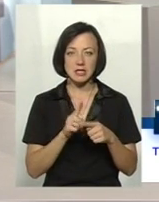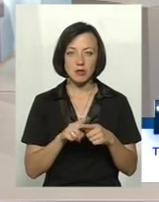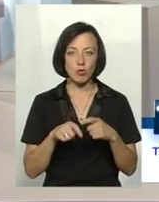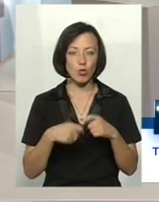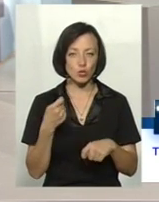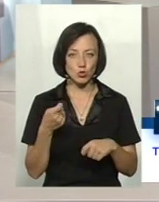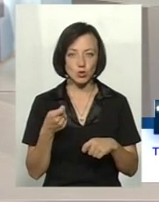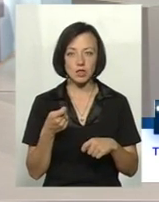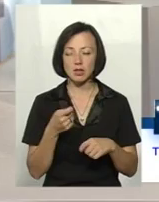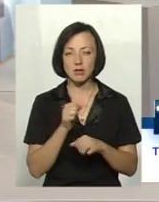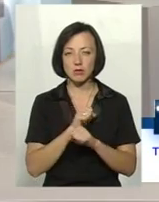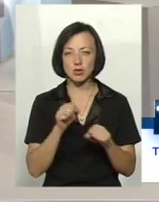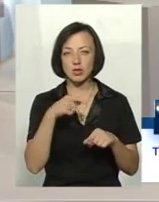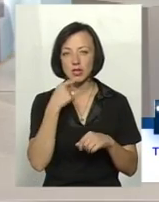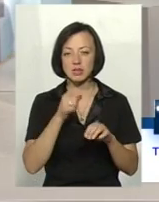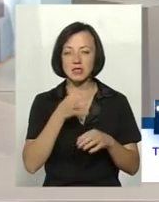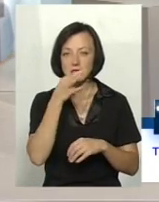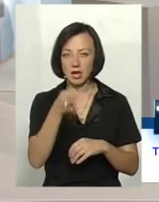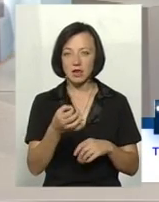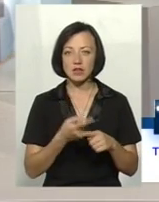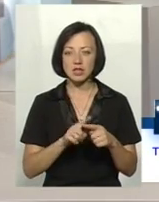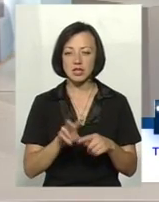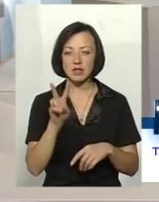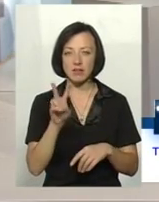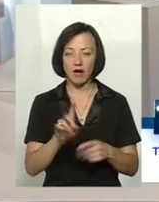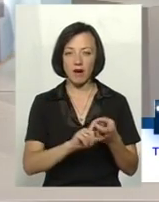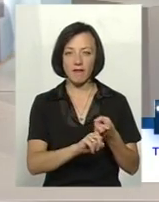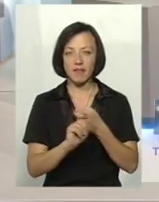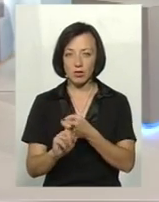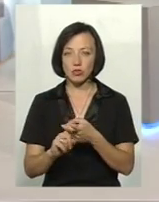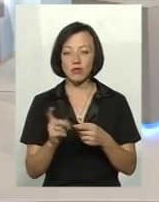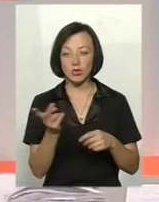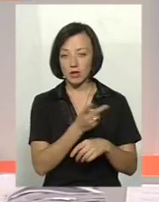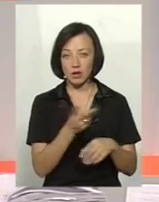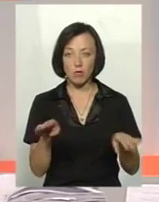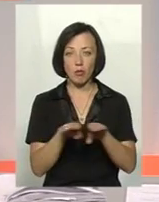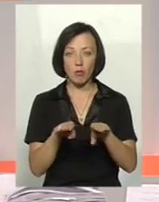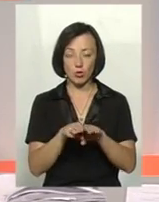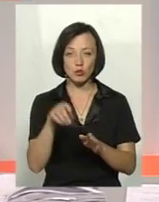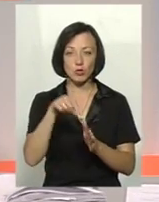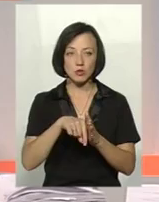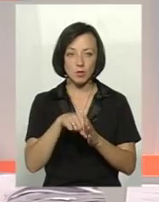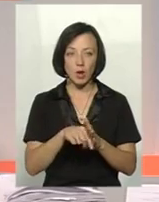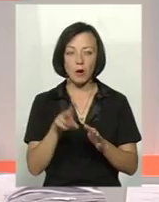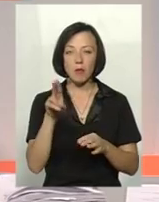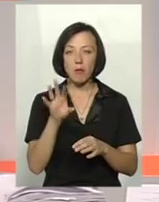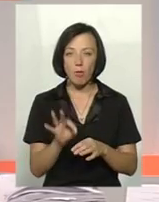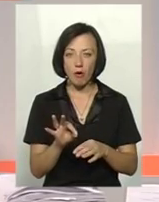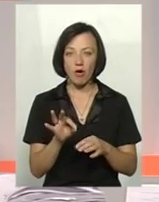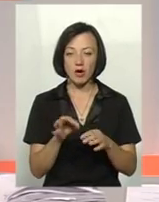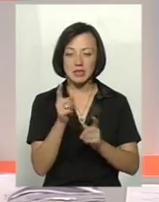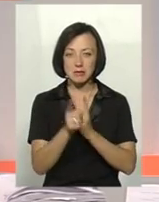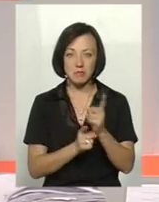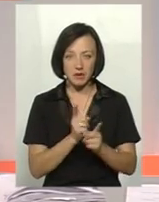Тому не можна так сказати, що ці два віруси, хоча вони подобні по симптомах, подобні по патологіонатомічних